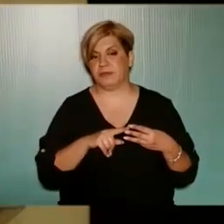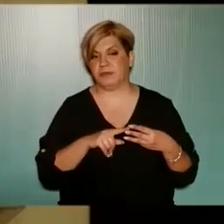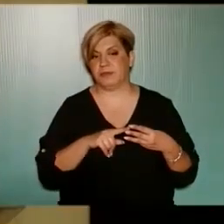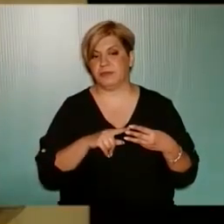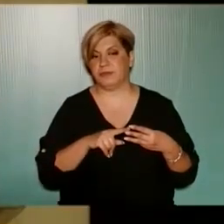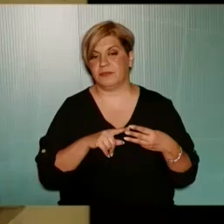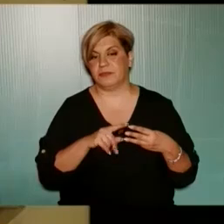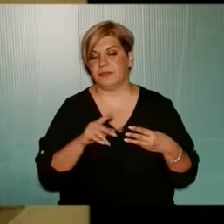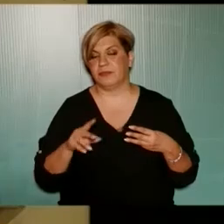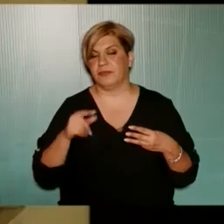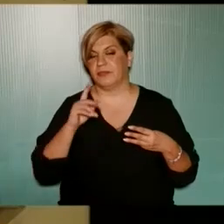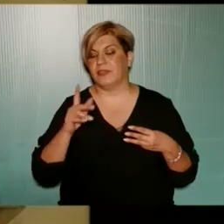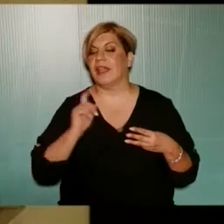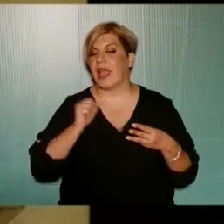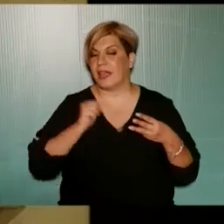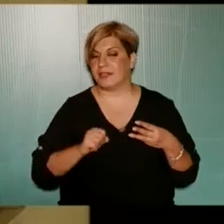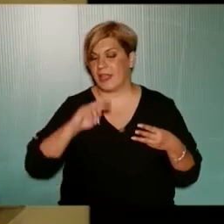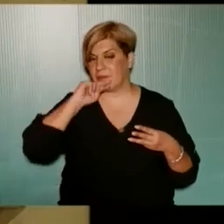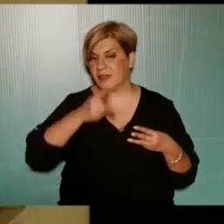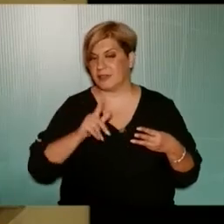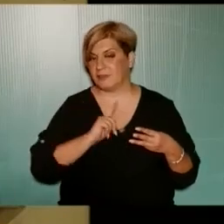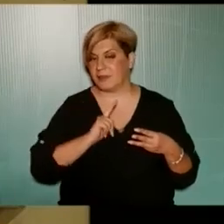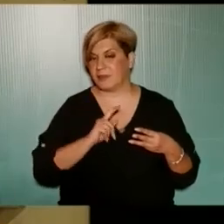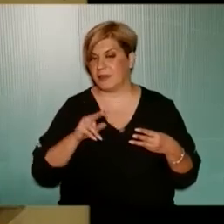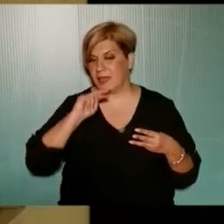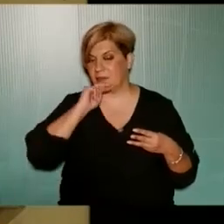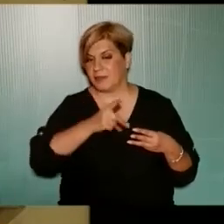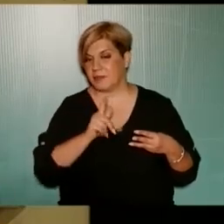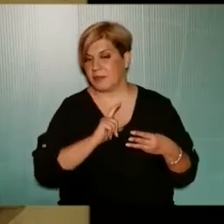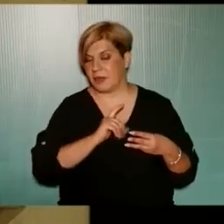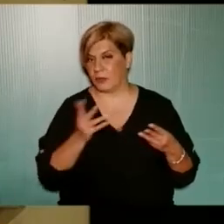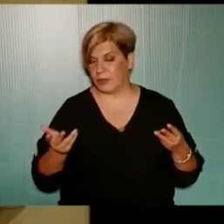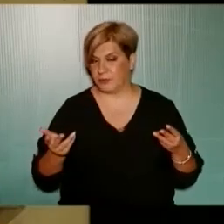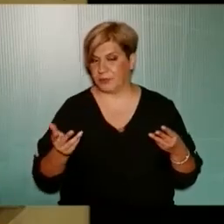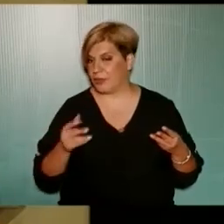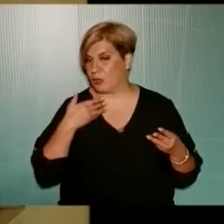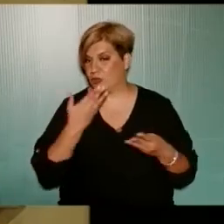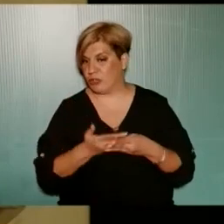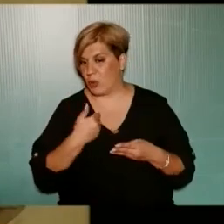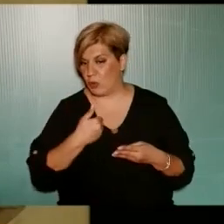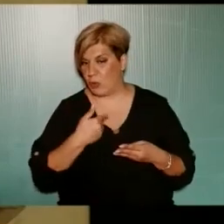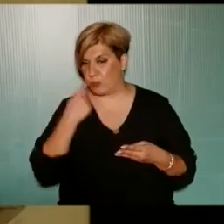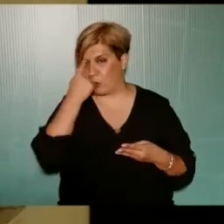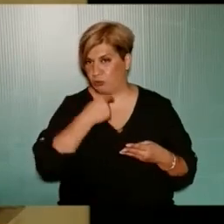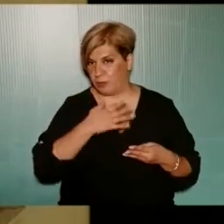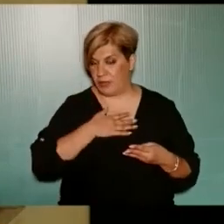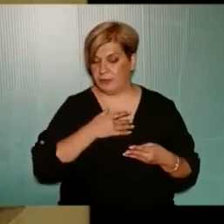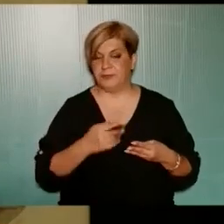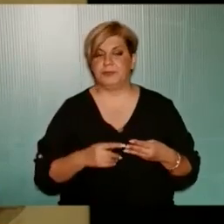οι κάτοικοι ήταν εδώ και σας περιμένουν να τους απαντήσετε περιμένουν από εσάς απάντηση οι κάτοικοι δεν το ζητάω εγώ προσωπικά